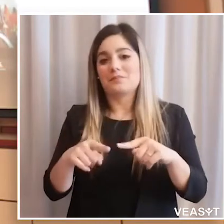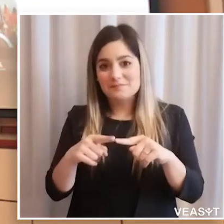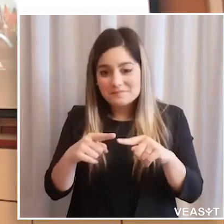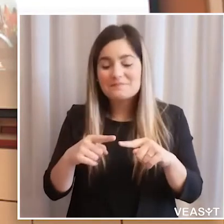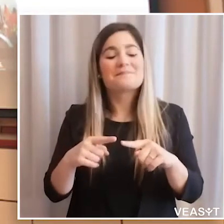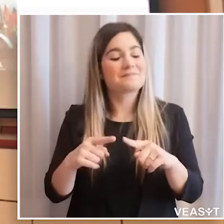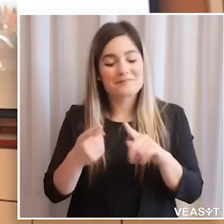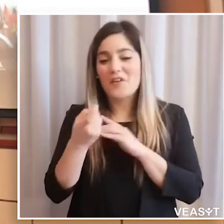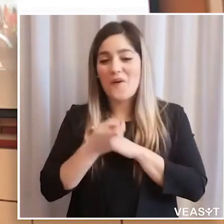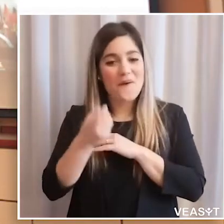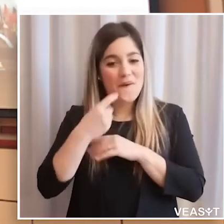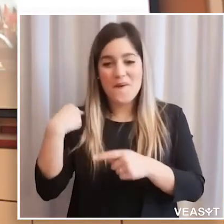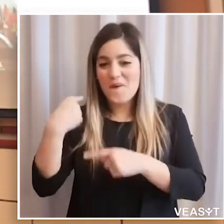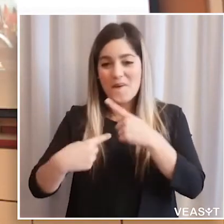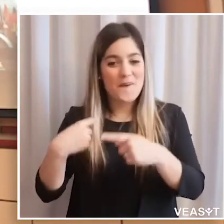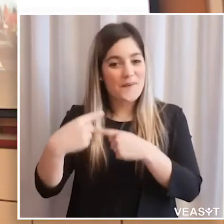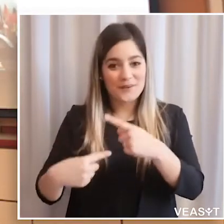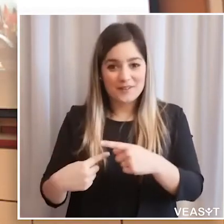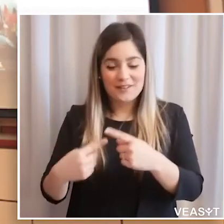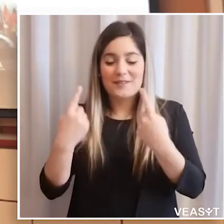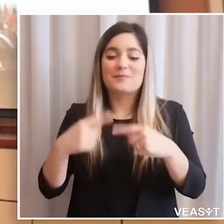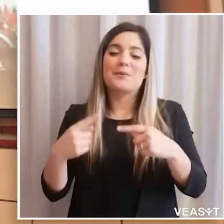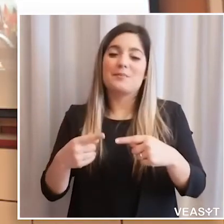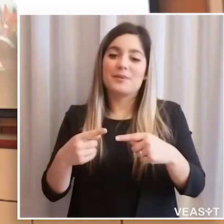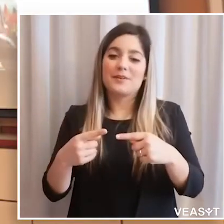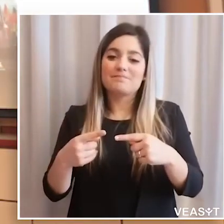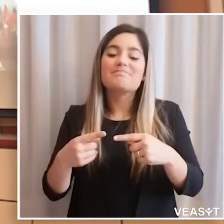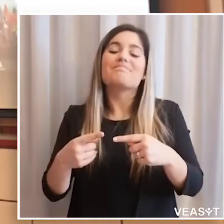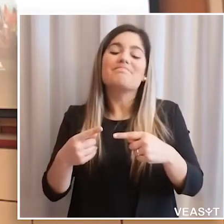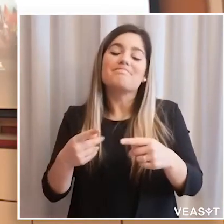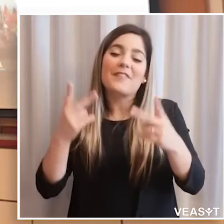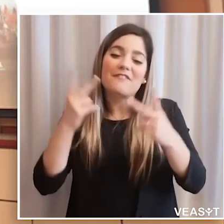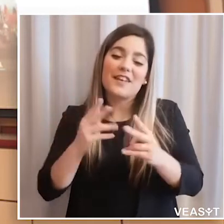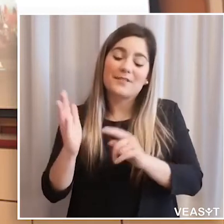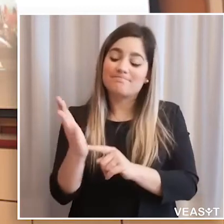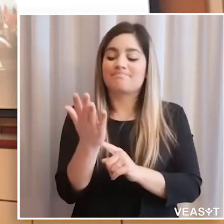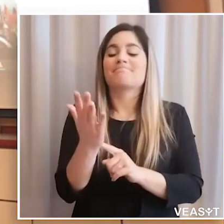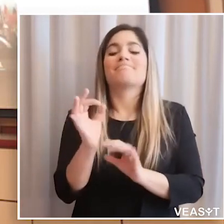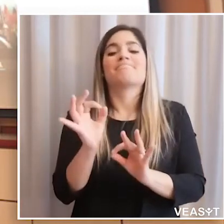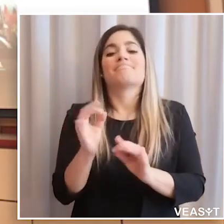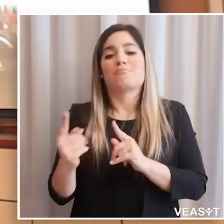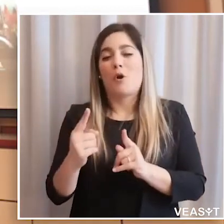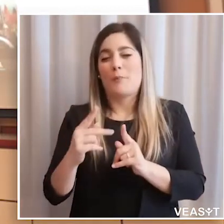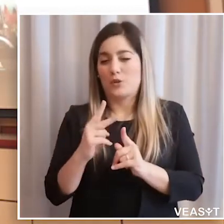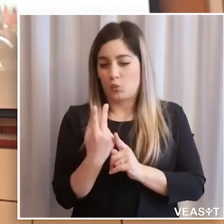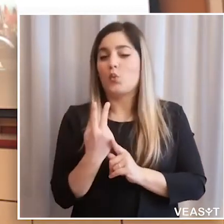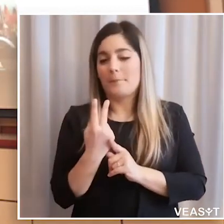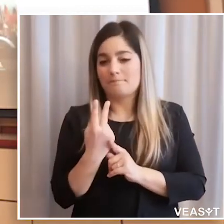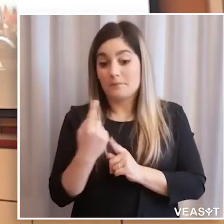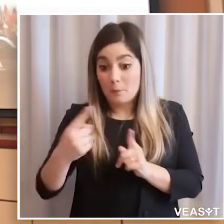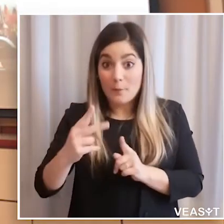anche queste cose che stanno continuando, stanno comunque dando un'idea che